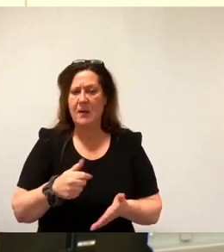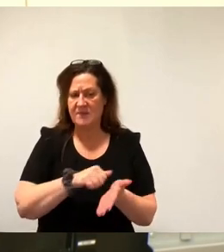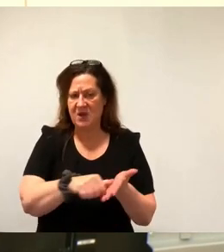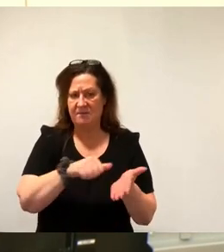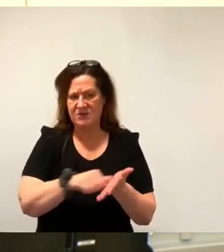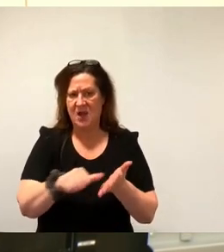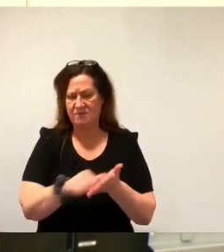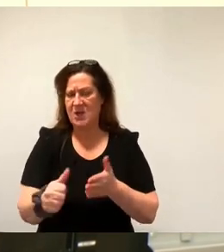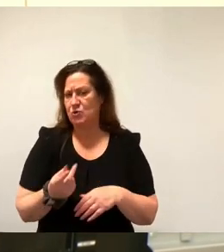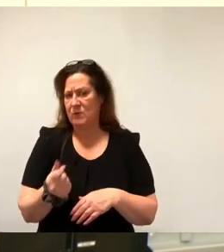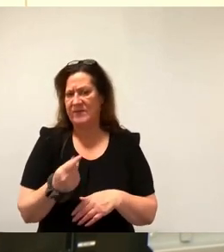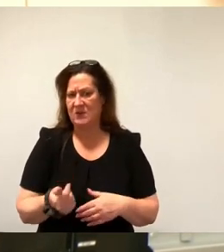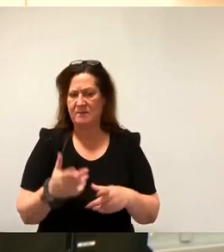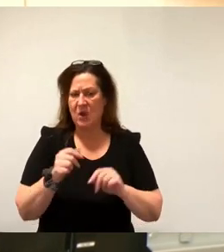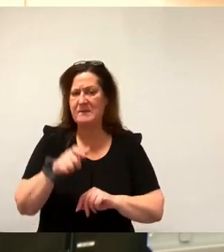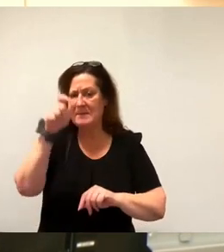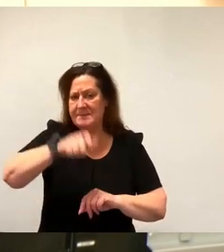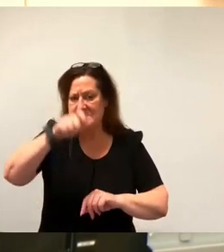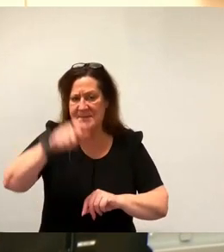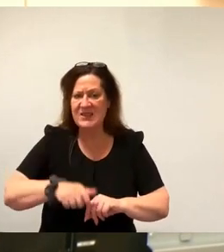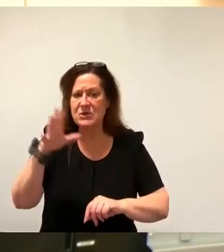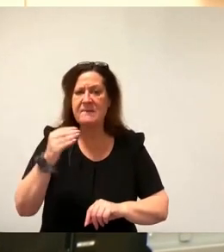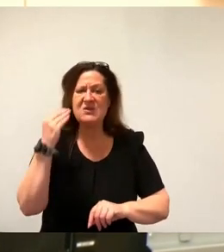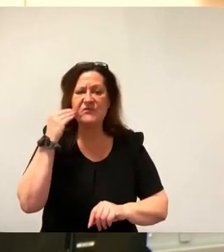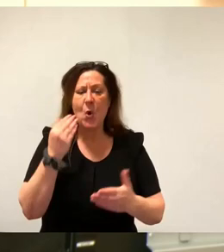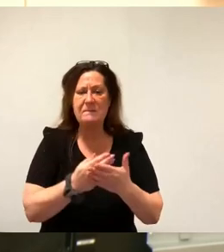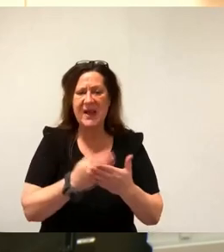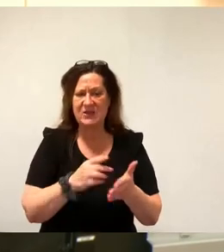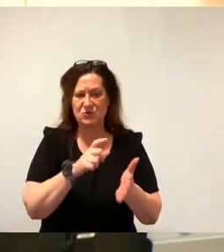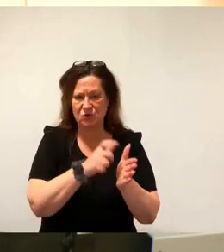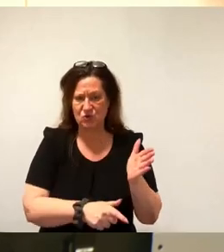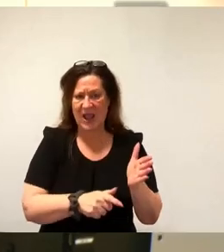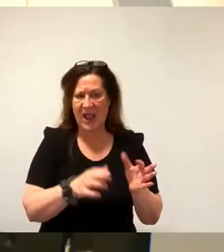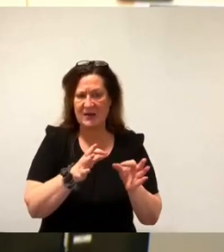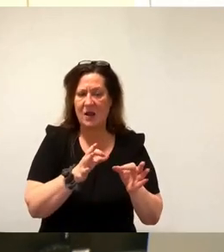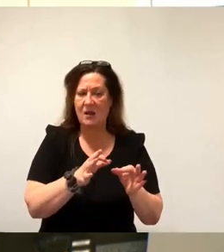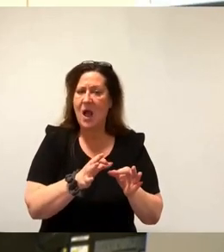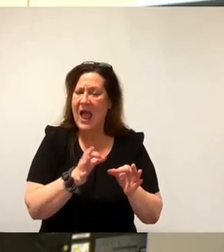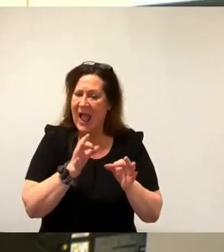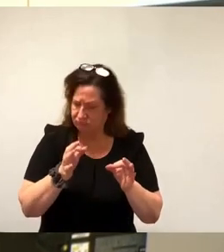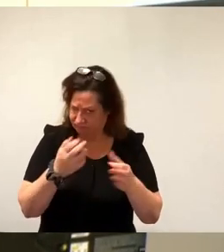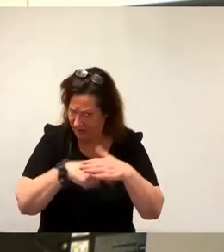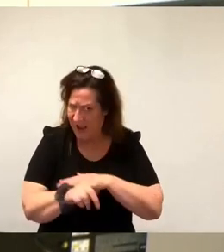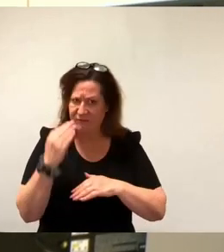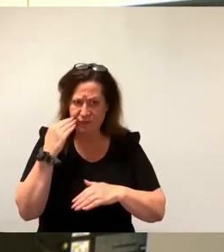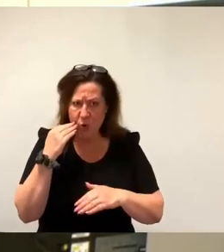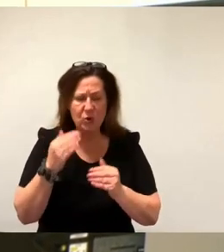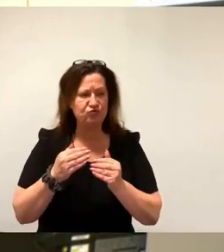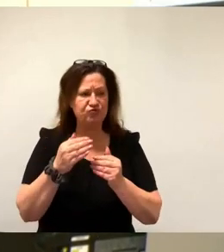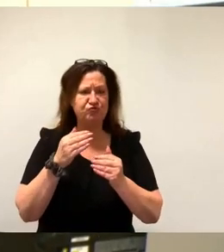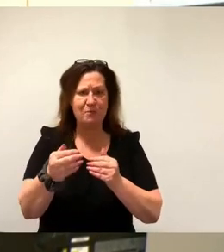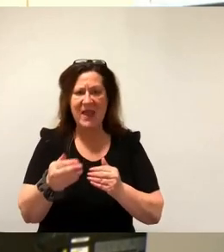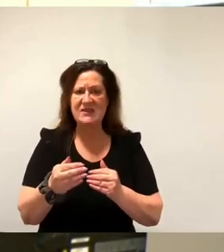dass zwar Menschen mit Wohnberechtigungsscheinen einziehen, diese aber dann über die Zeit oft ja rauswachsen, aber dennoch in keinem sozial